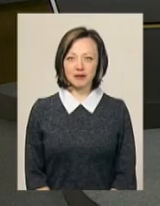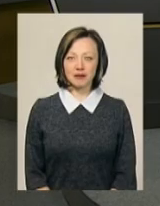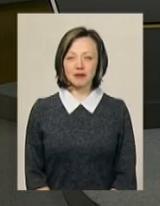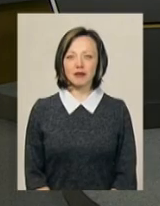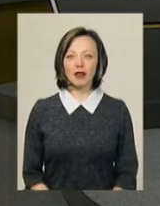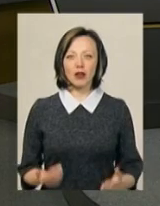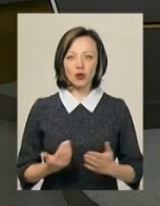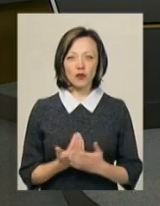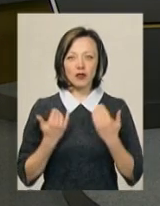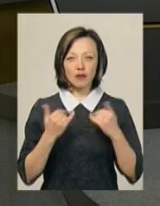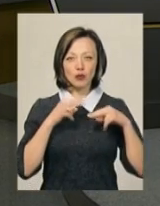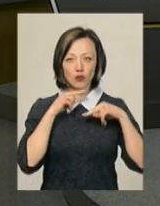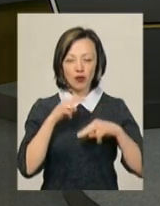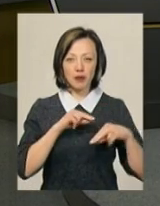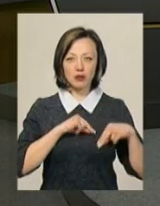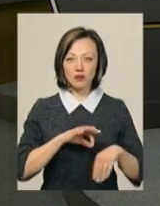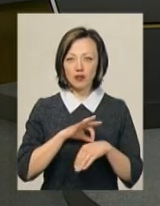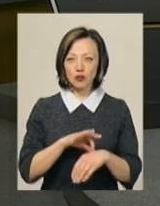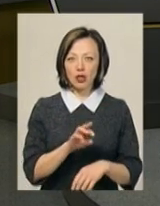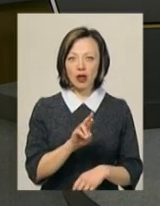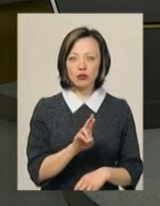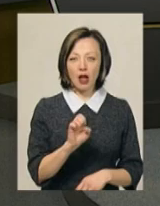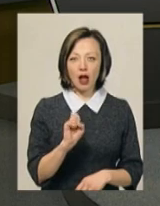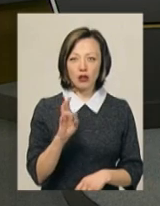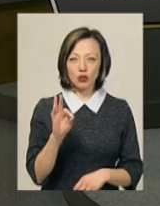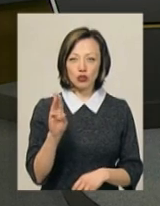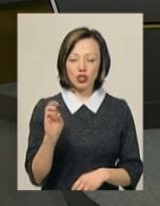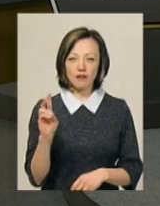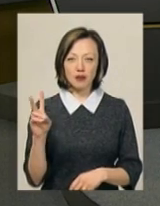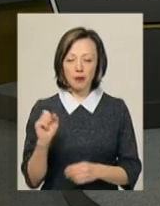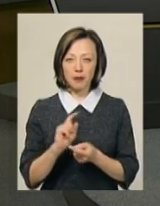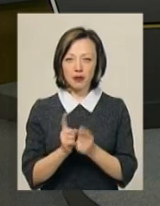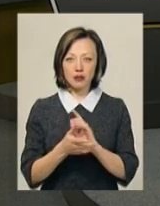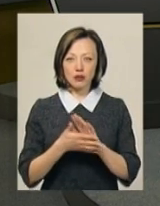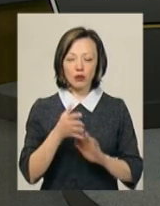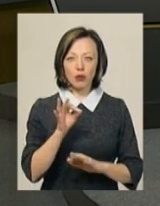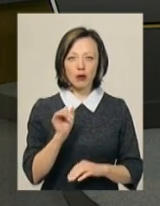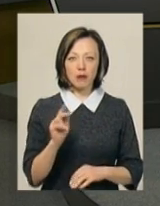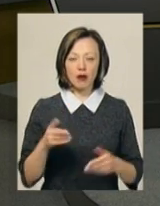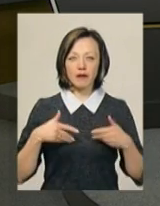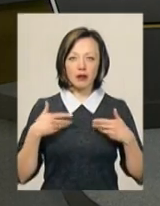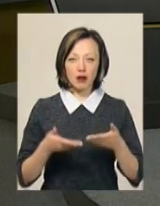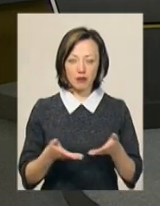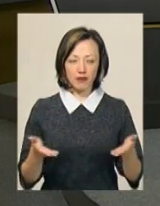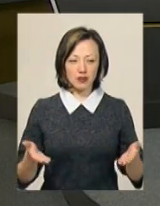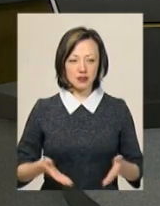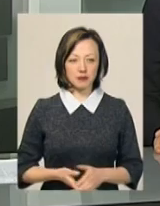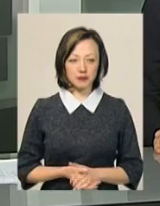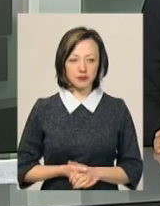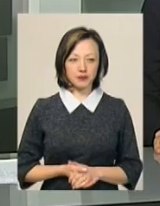Новини до вашої уваги. В студії працює ведуча Ярослава Антошевська, перекладач на жестову мову Ольга Рибак. Ми вітаємо вас.